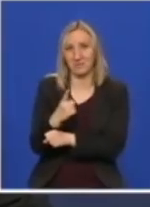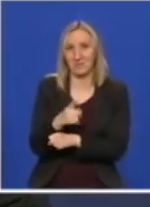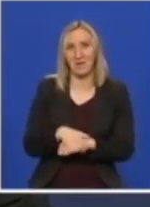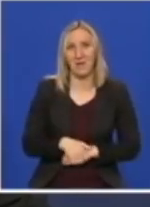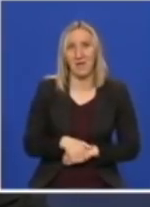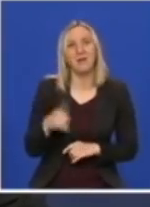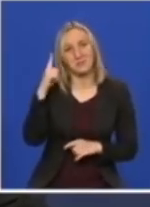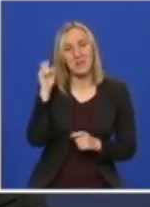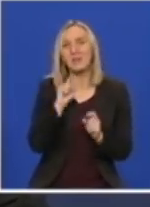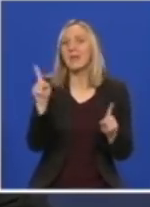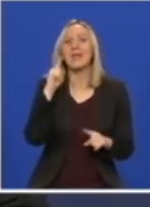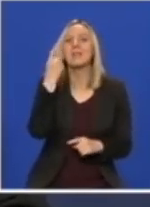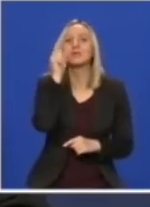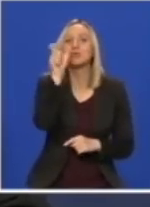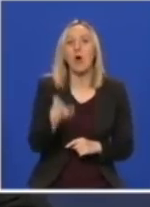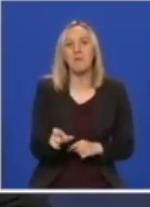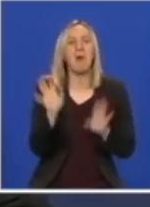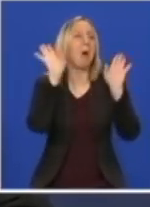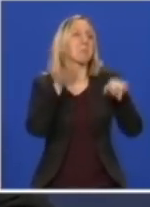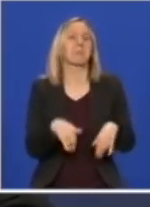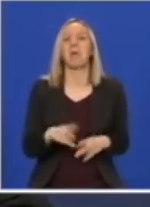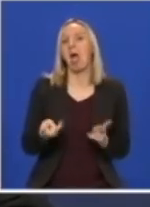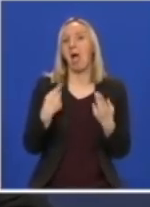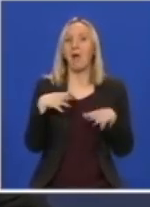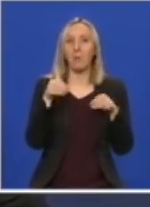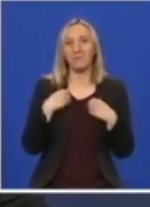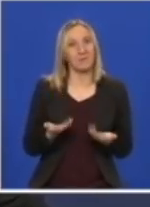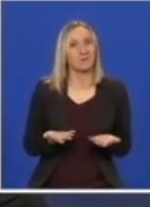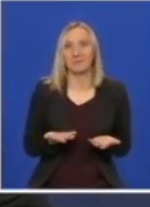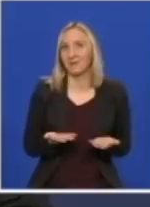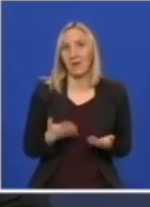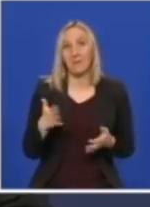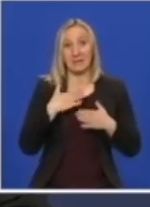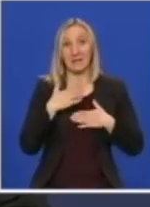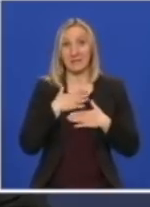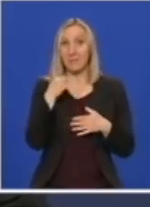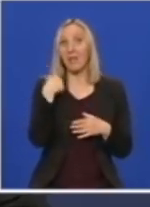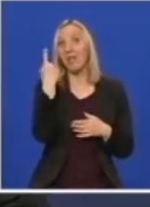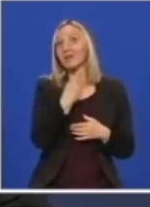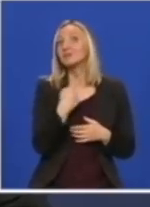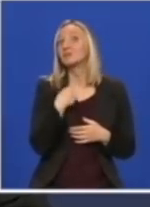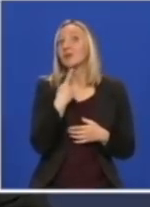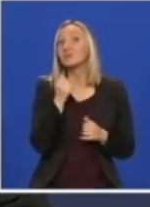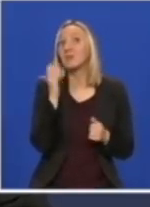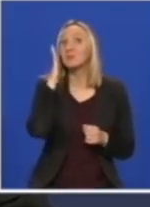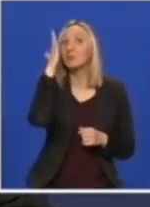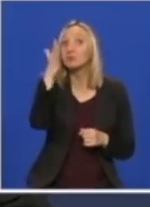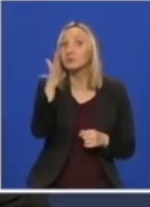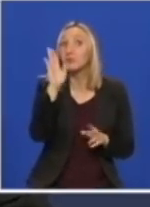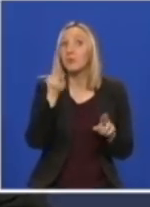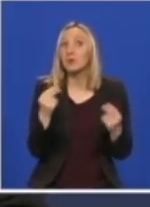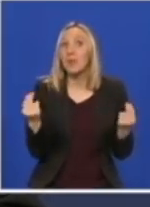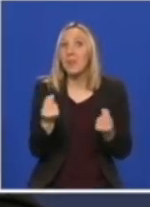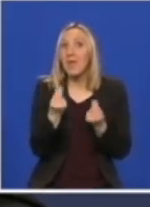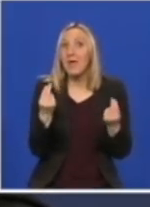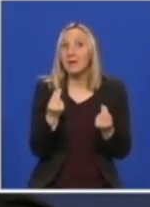sasvim lako, videćemo, bar mi, bar za sebe lično govorim, da li će biti u perspektivi moguće nešto